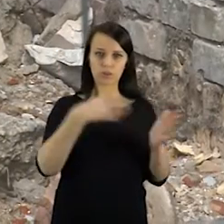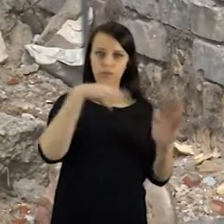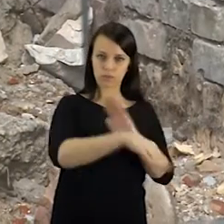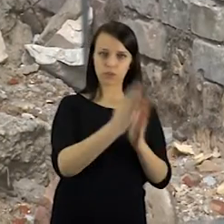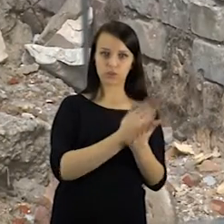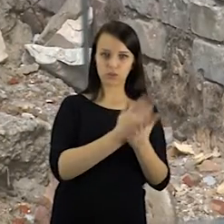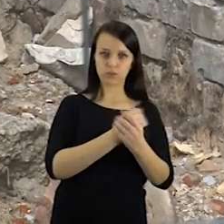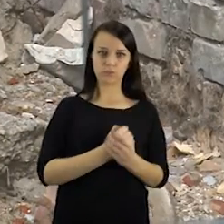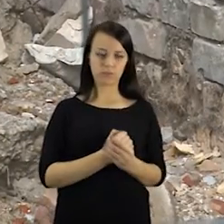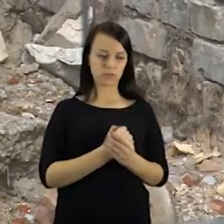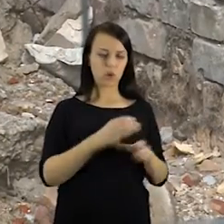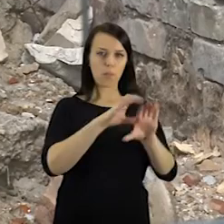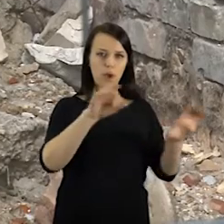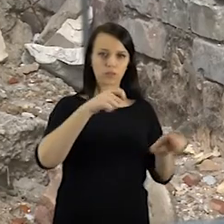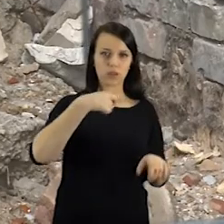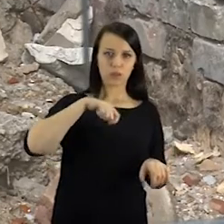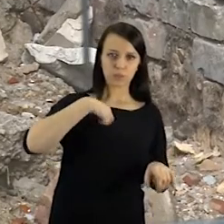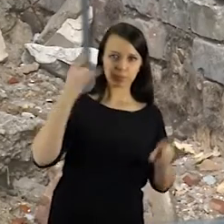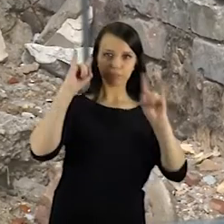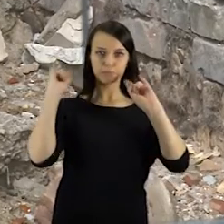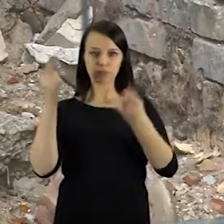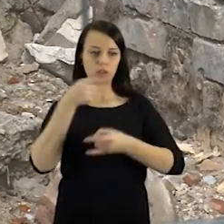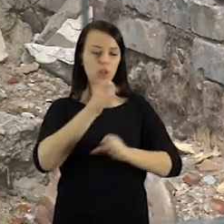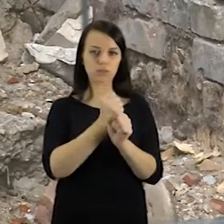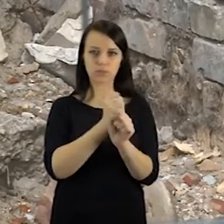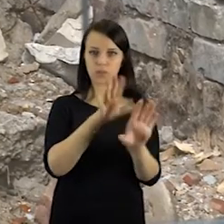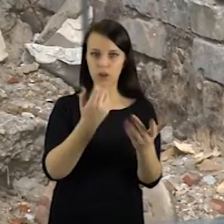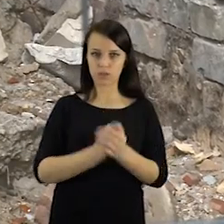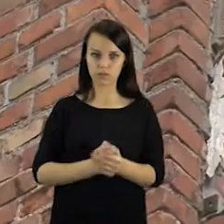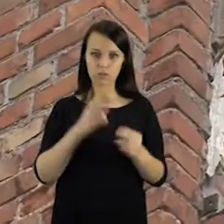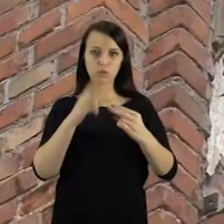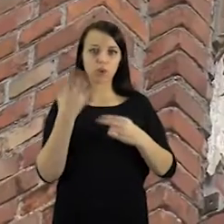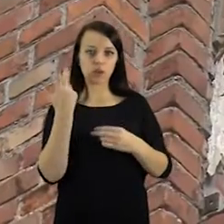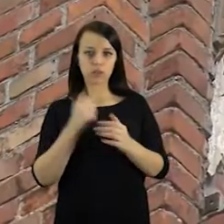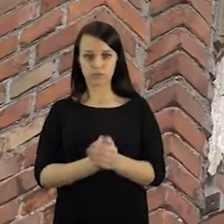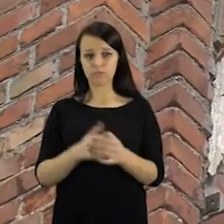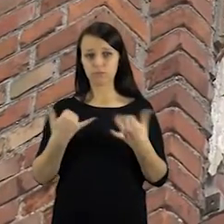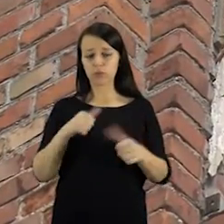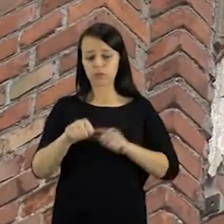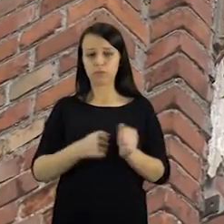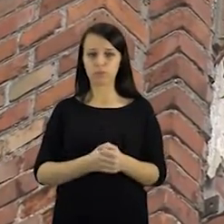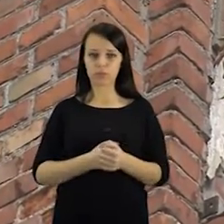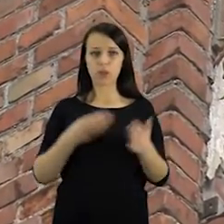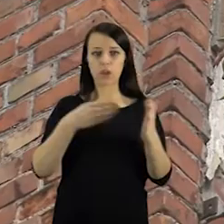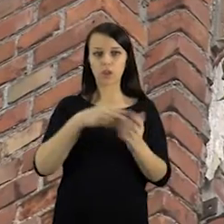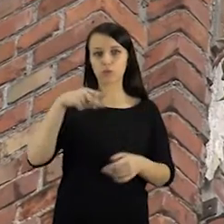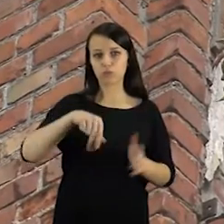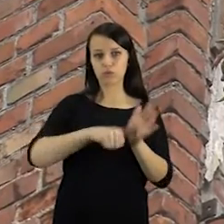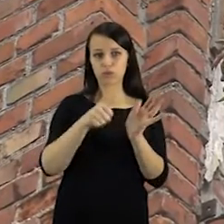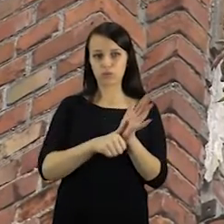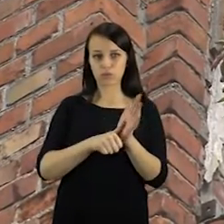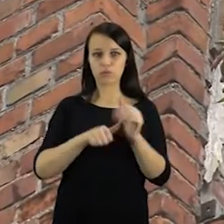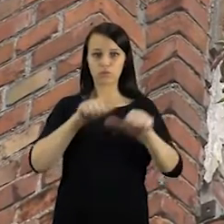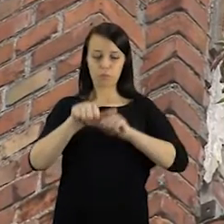kultūros vertybių registrą. Nuostolingo ir skandalingo menų inkubatoriaus likimą miesto politikai turėtų nuspręsti šiemet. Ką daryti su